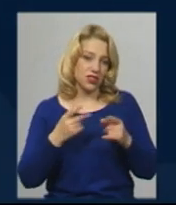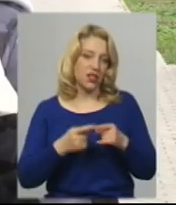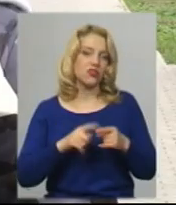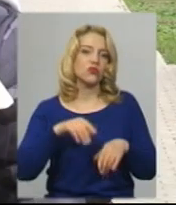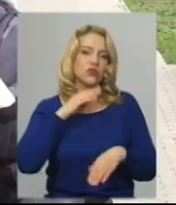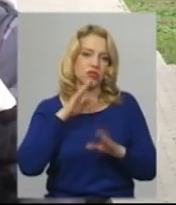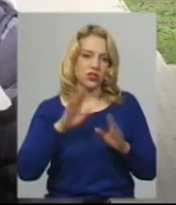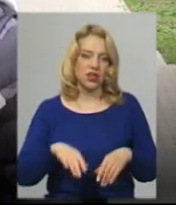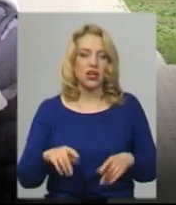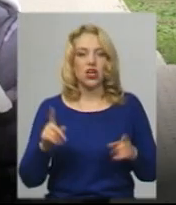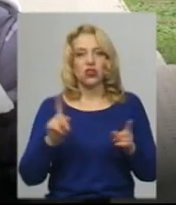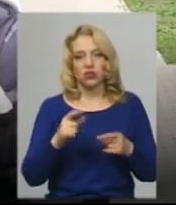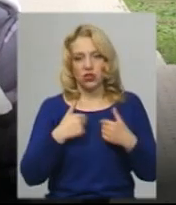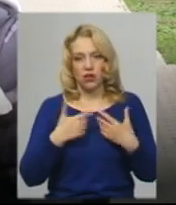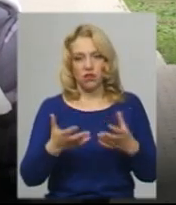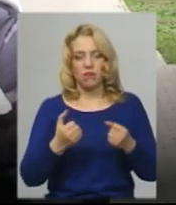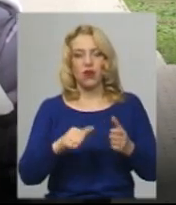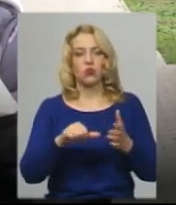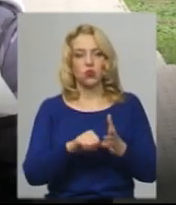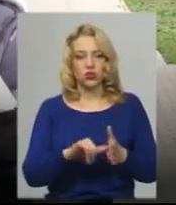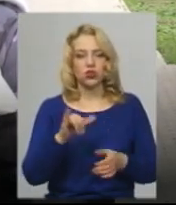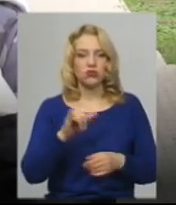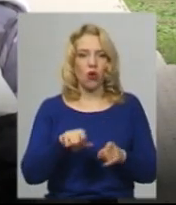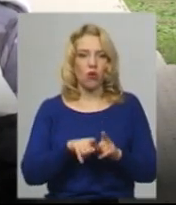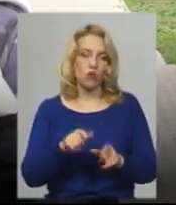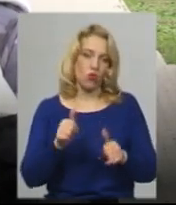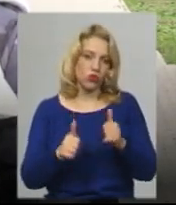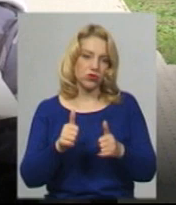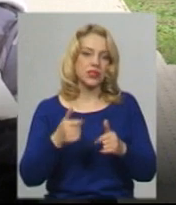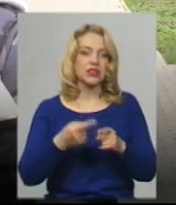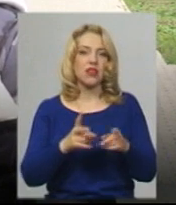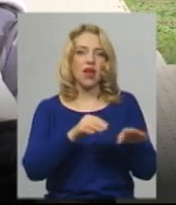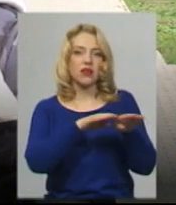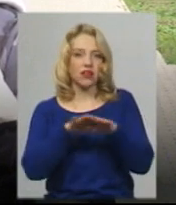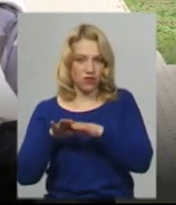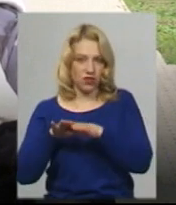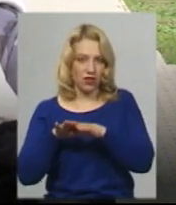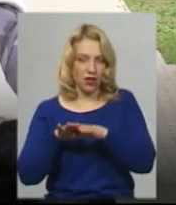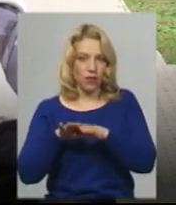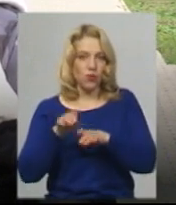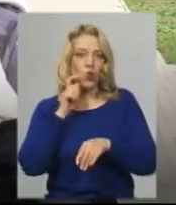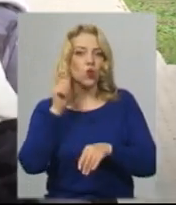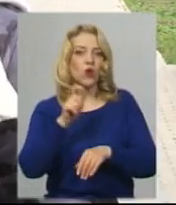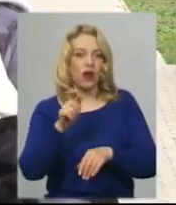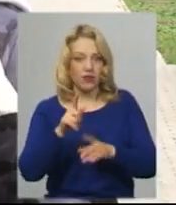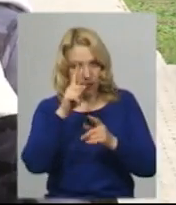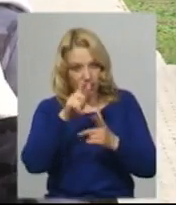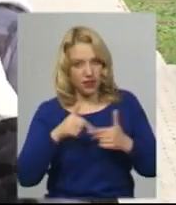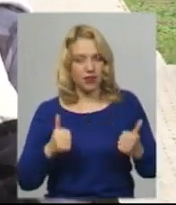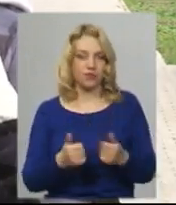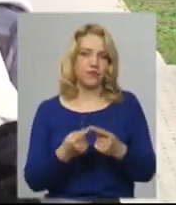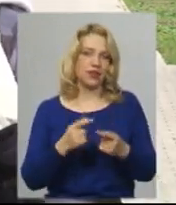цього достатньо. Те, що я приймаю участь в такому конкурсі на рівні України, це вже для мене дуже